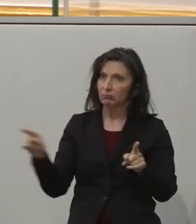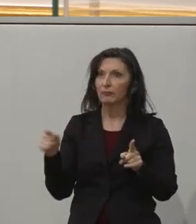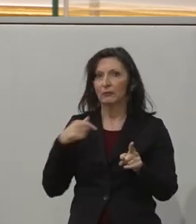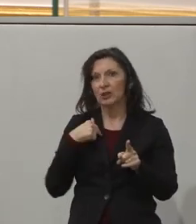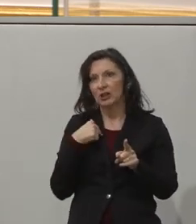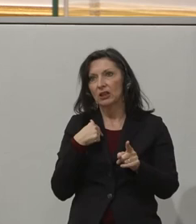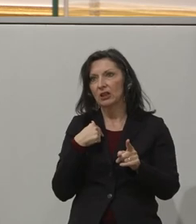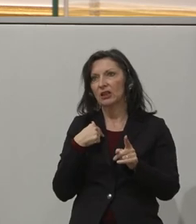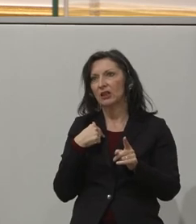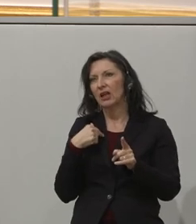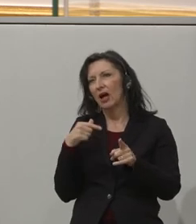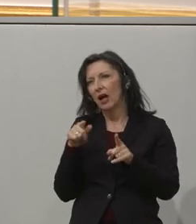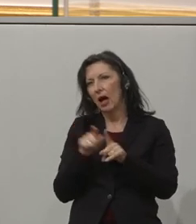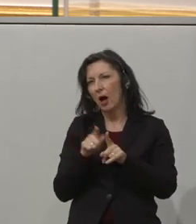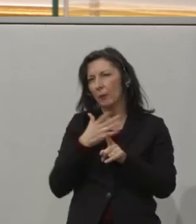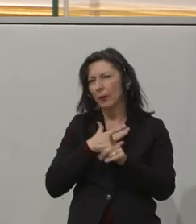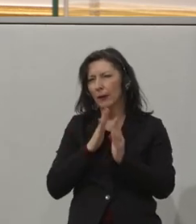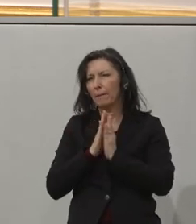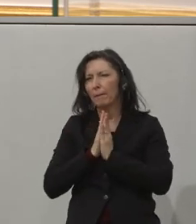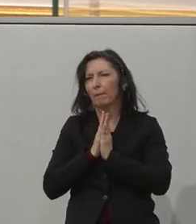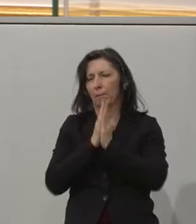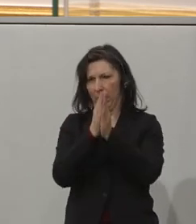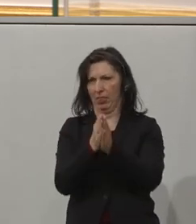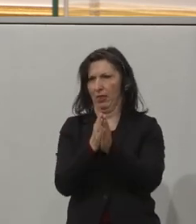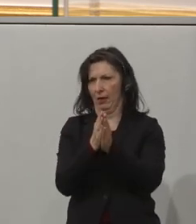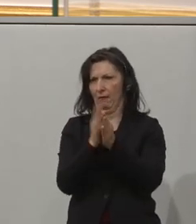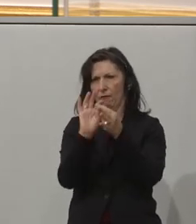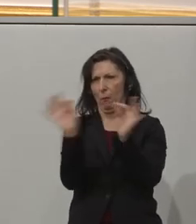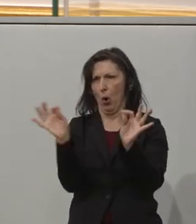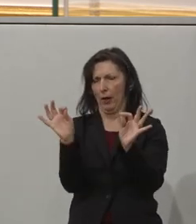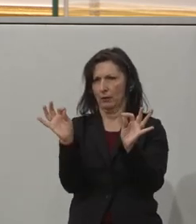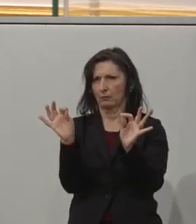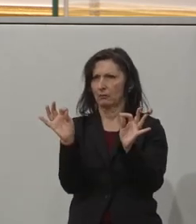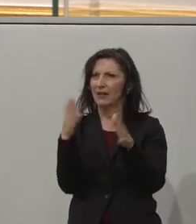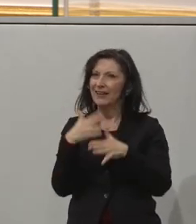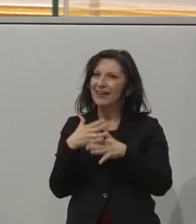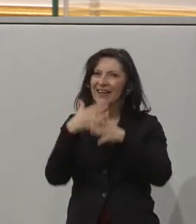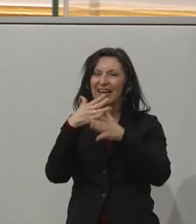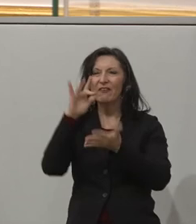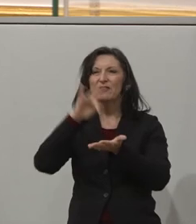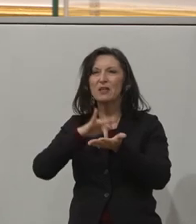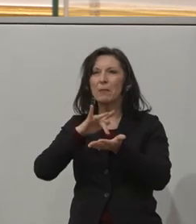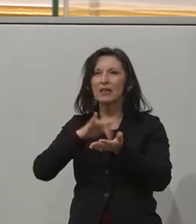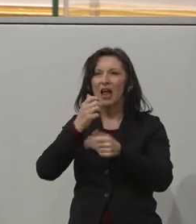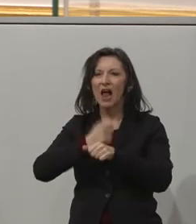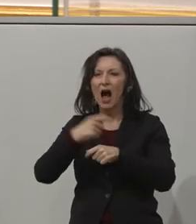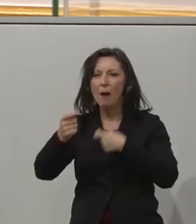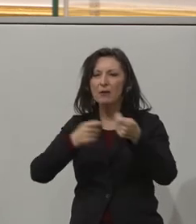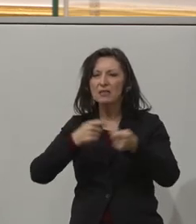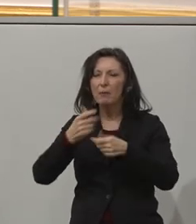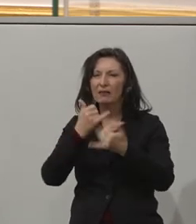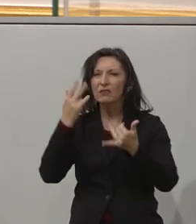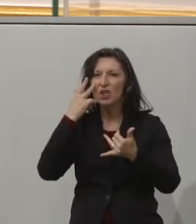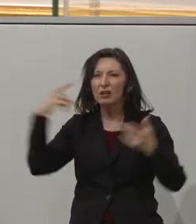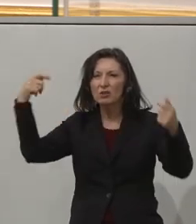eine Bitte auch äußern, dass man die Fördersituation von Hilfsmitteln am Arbeitsmarkt noch einmal überdenkt